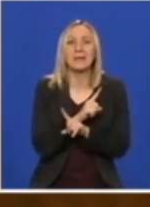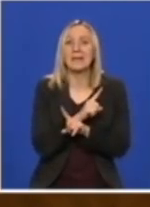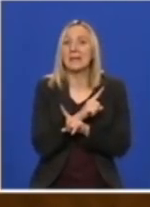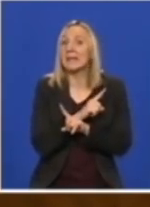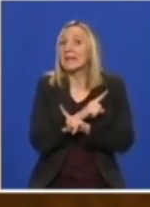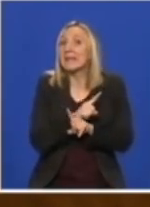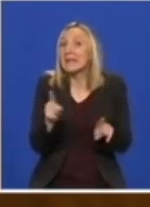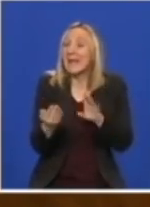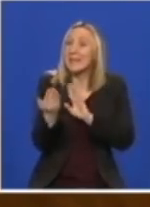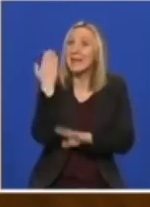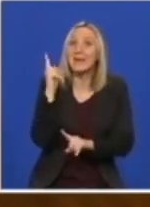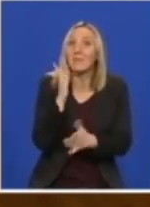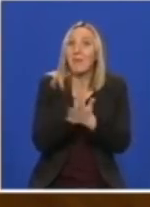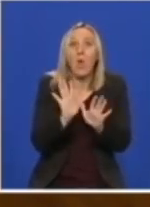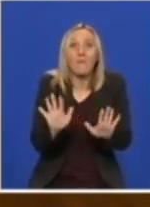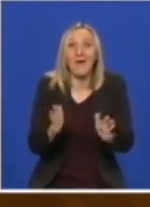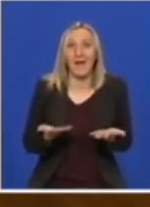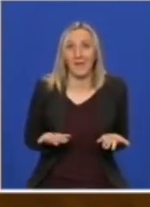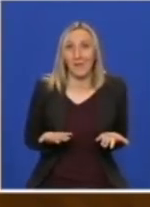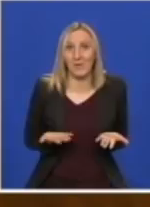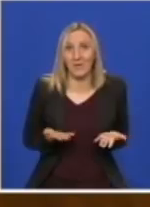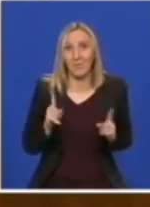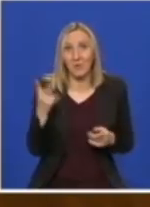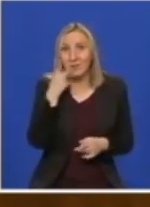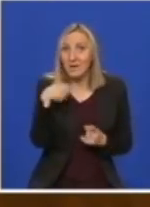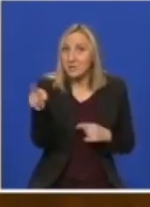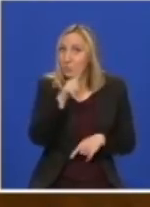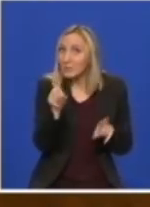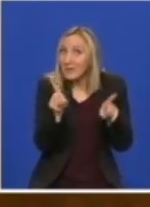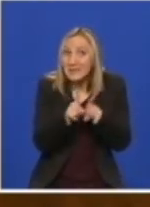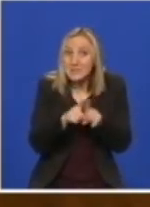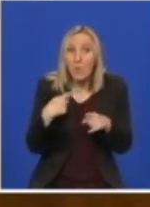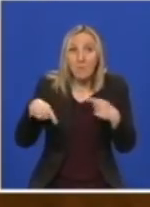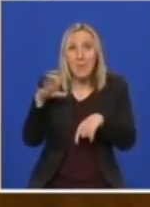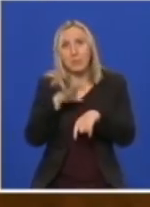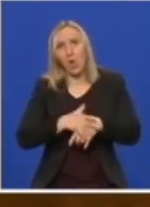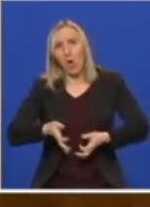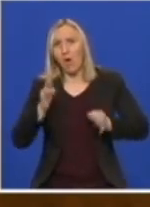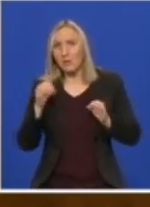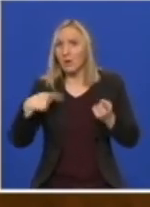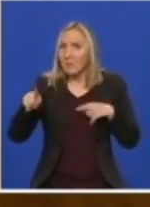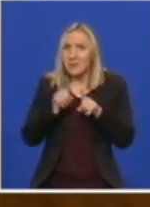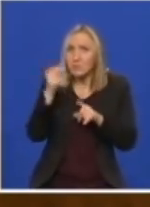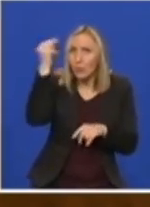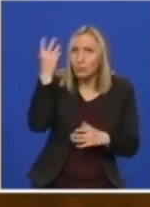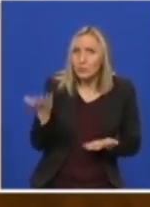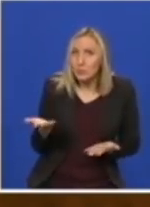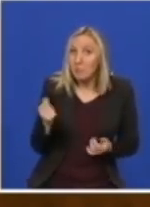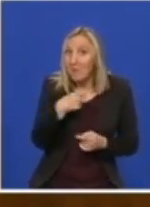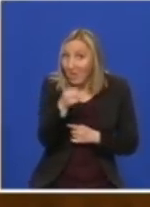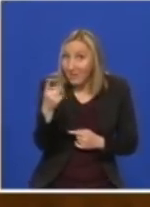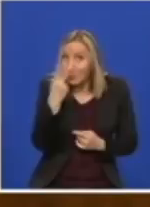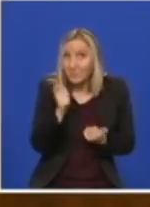nismo ovo imali i morate da razumete da i mi učimo. Da li ćete da razumete ili nećete, tako jeste.